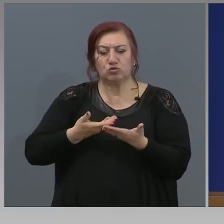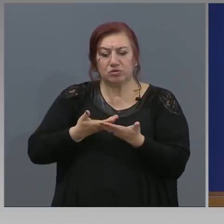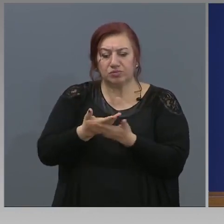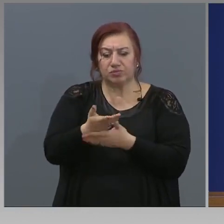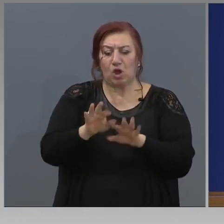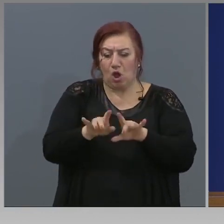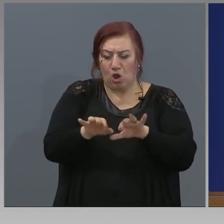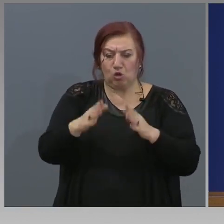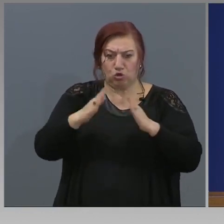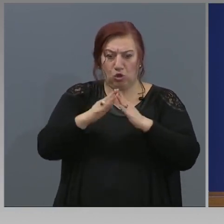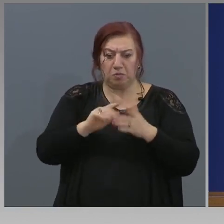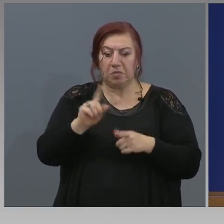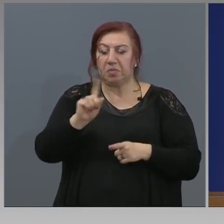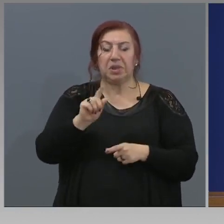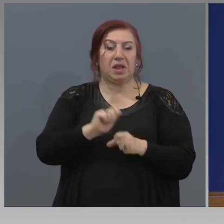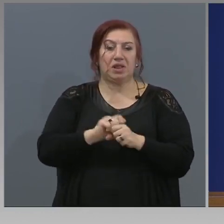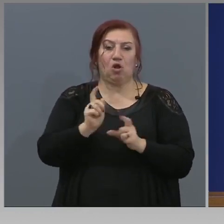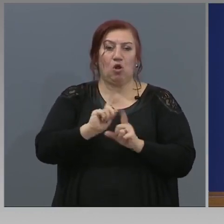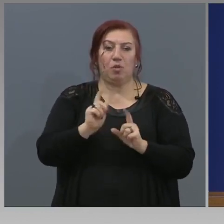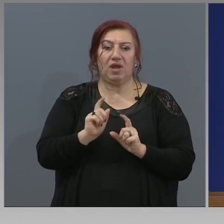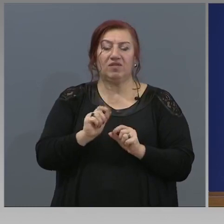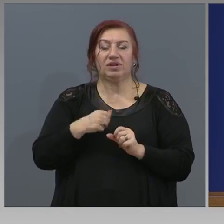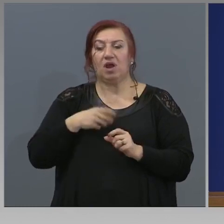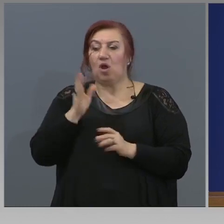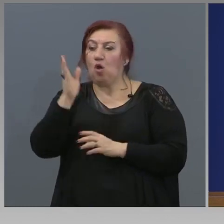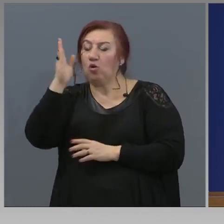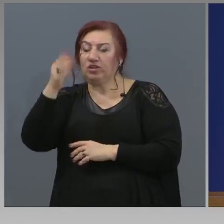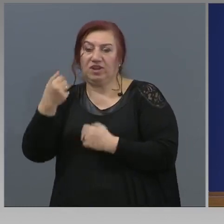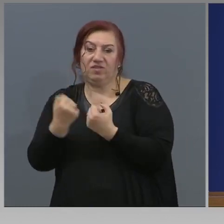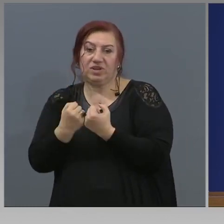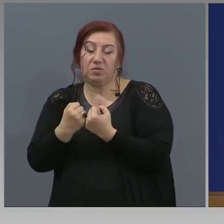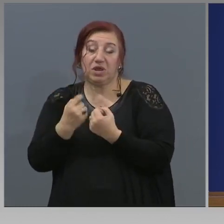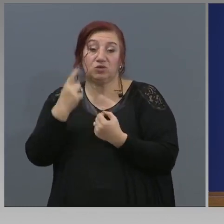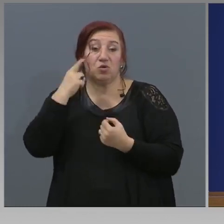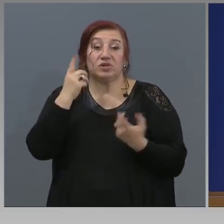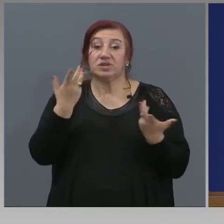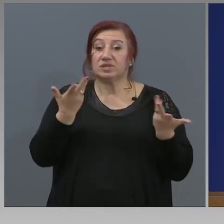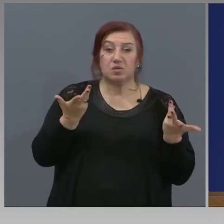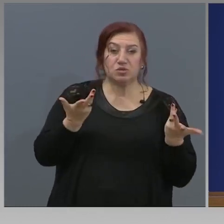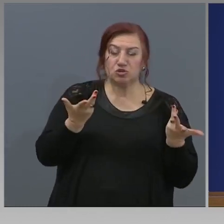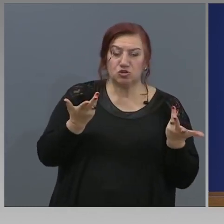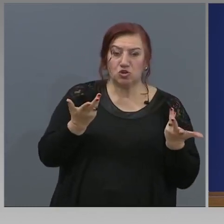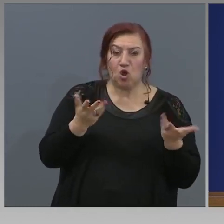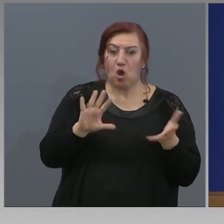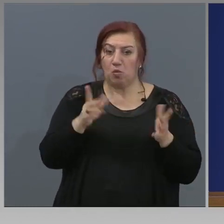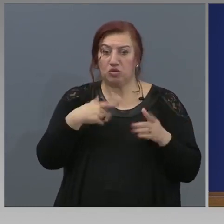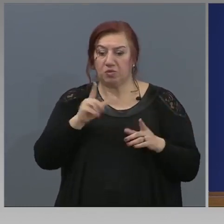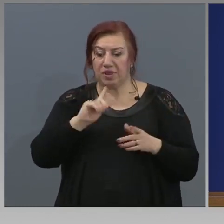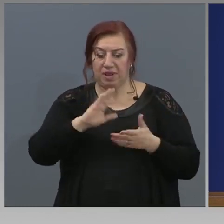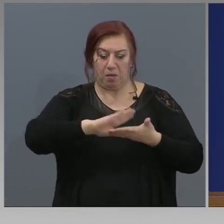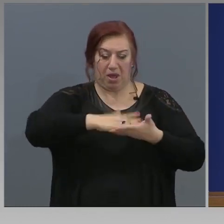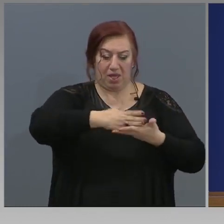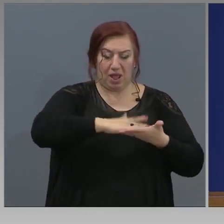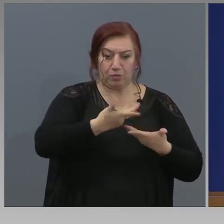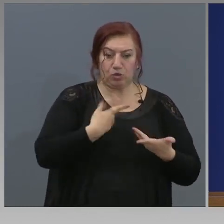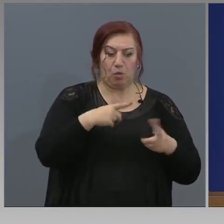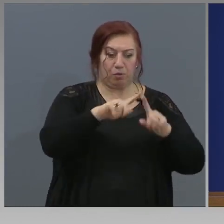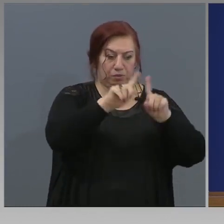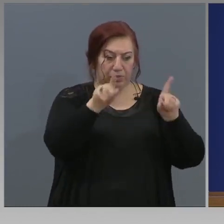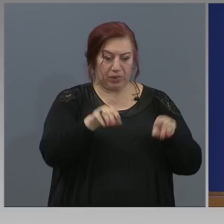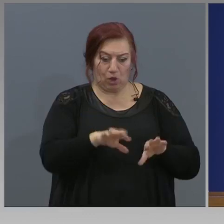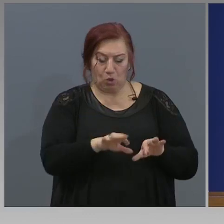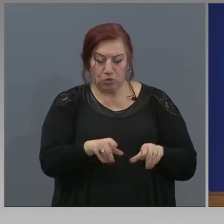документи, те не се възползват от тази възможност, дали защото нямат лични устройства, дали защото нямат